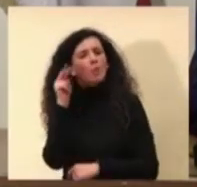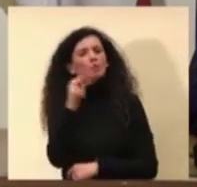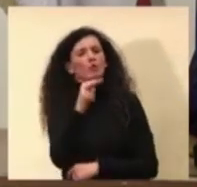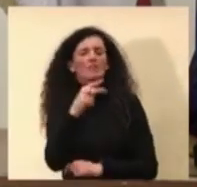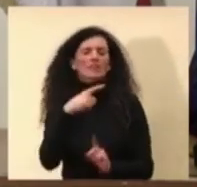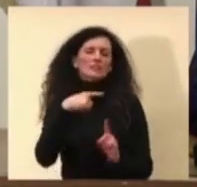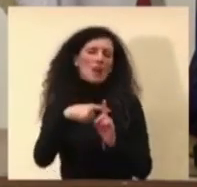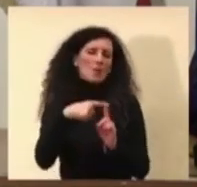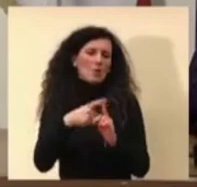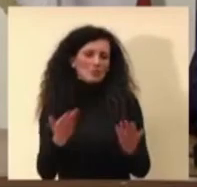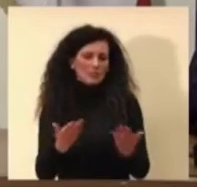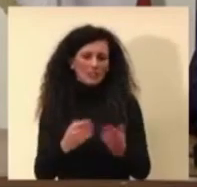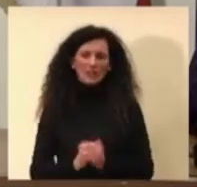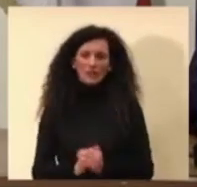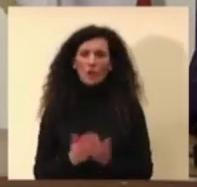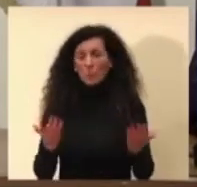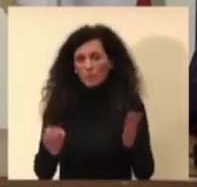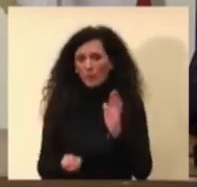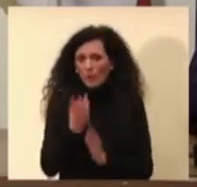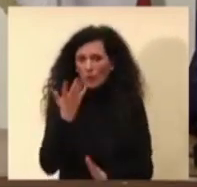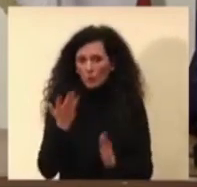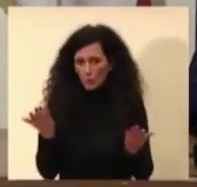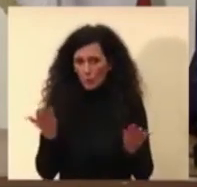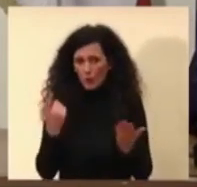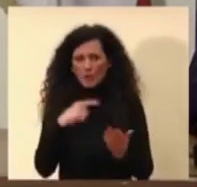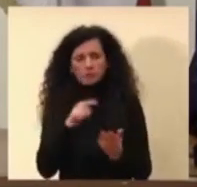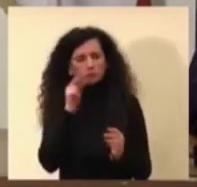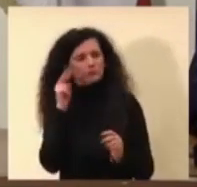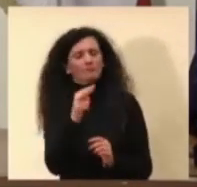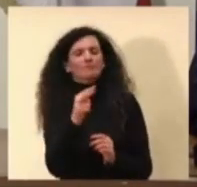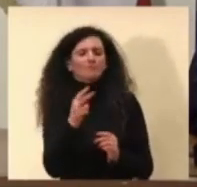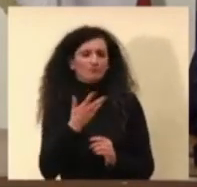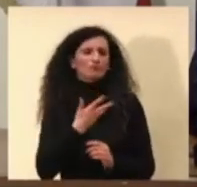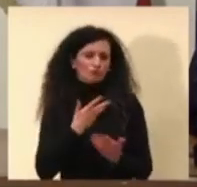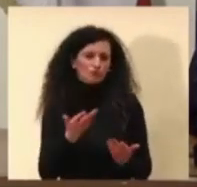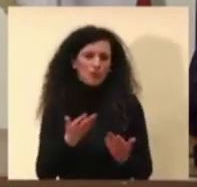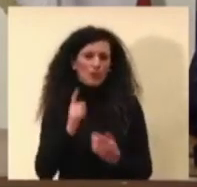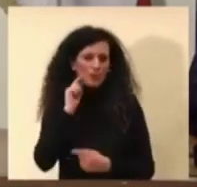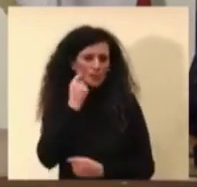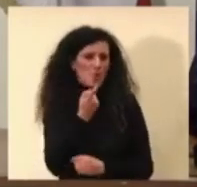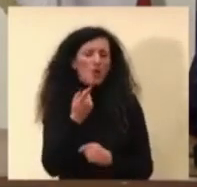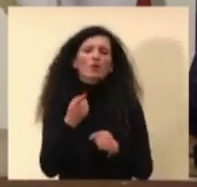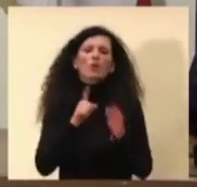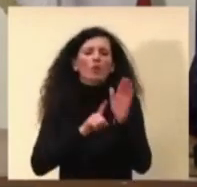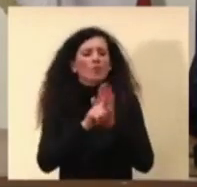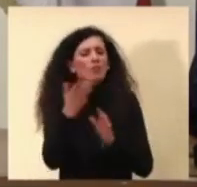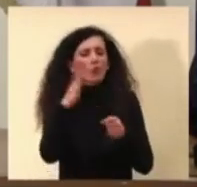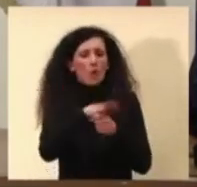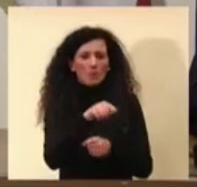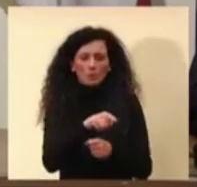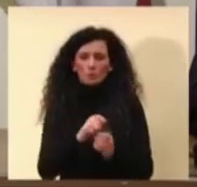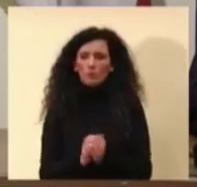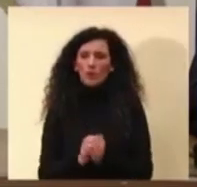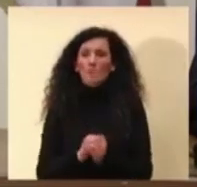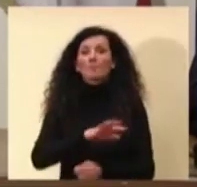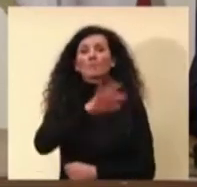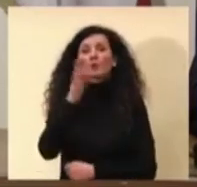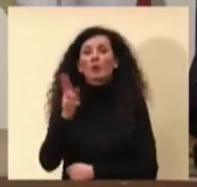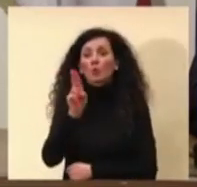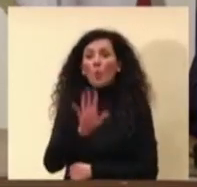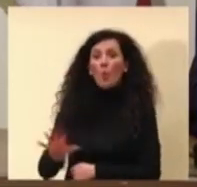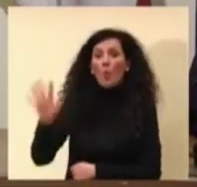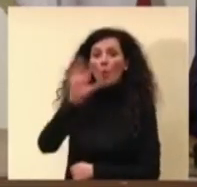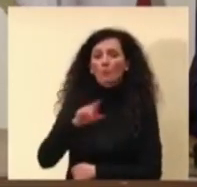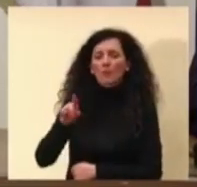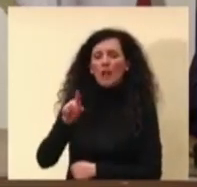Fortunatamente. Le altre due varianti, la variante brasiliana è soprattutto stata riscontrata nel territorio dell'Umbria, soprattutto